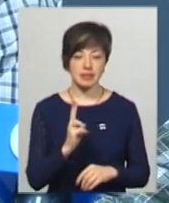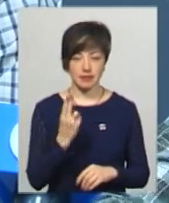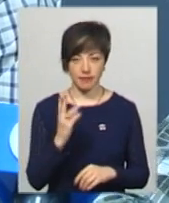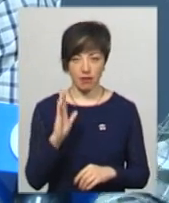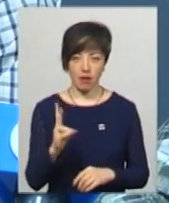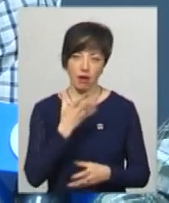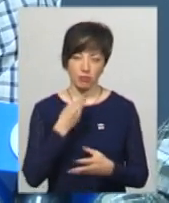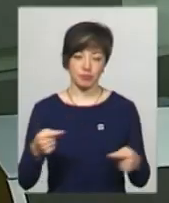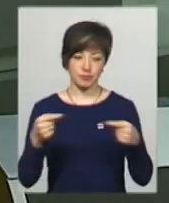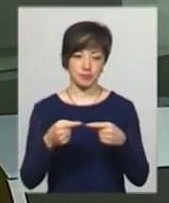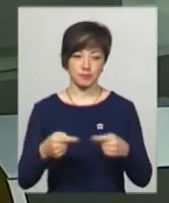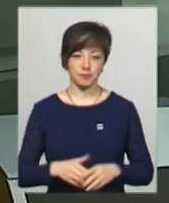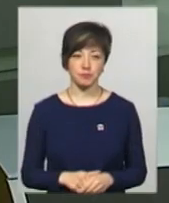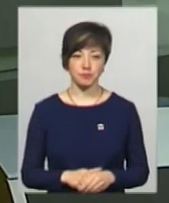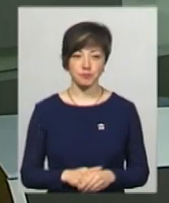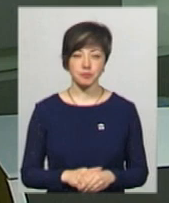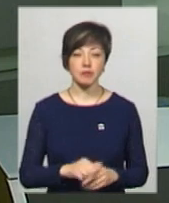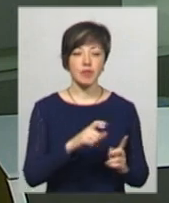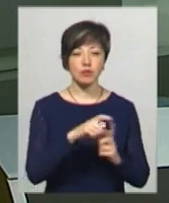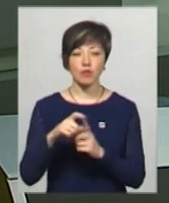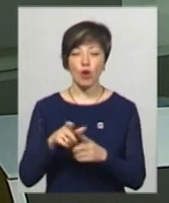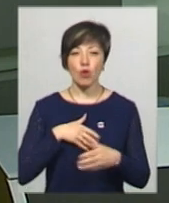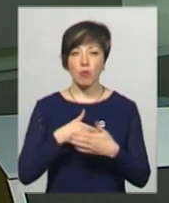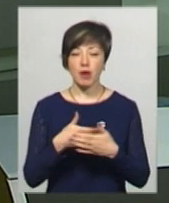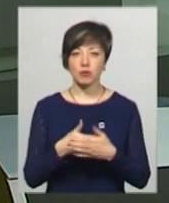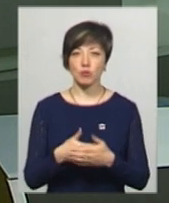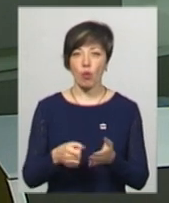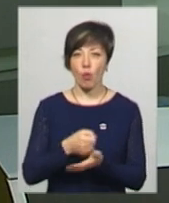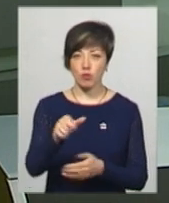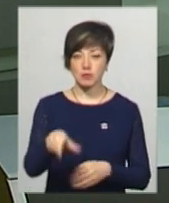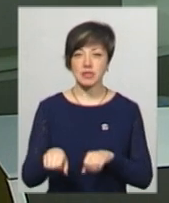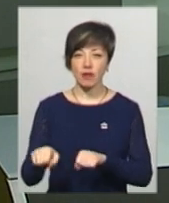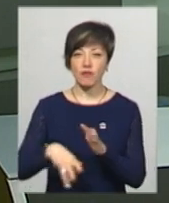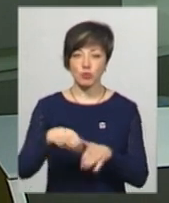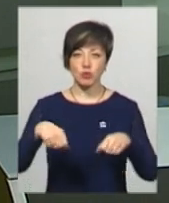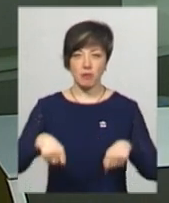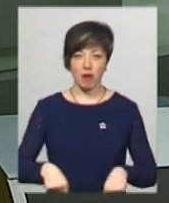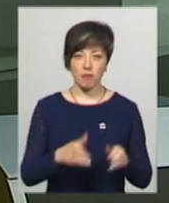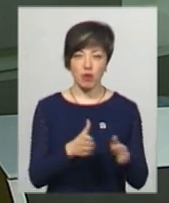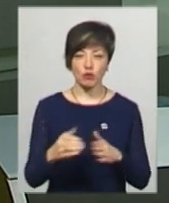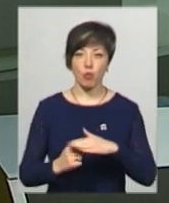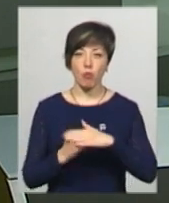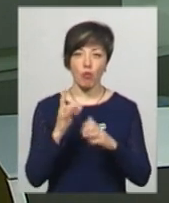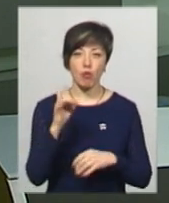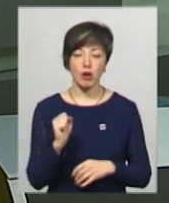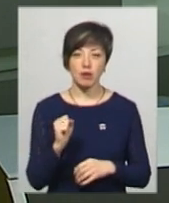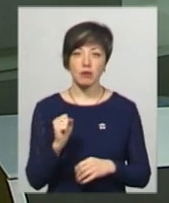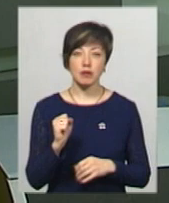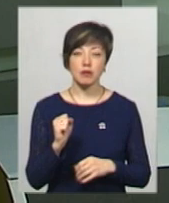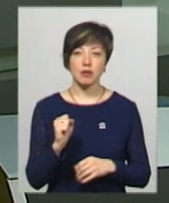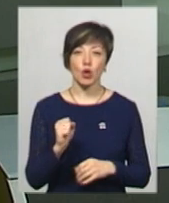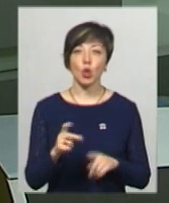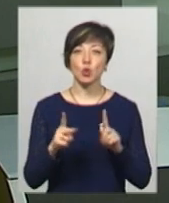будуть грати. За словами громадського омбудсмена із захисту виборчих прав в мережі «Опора» Володимира Гарієвського,